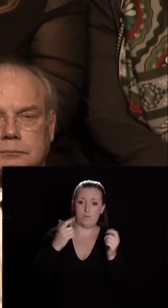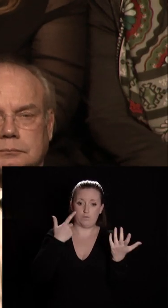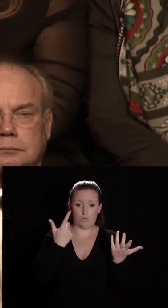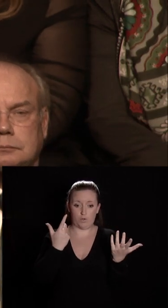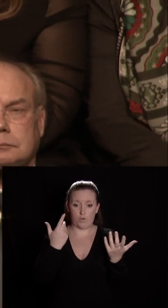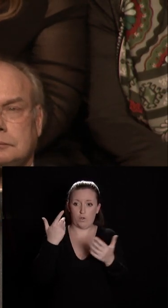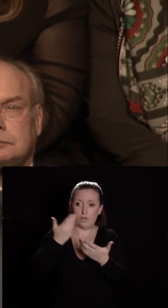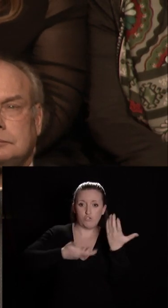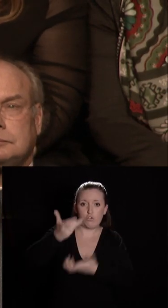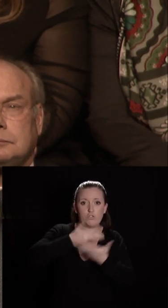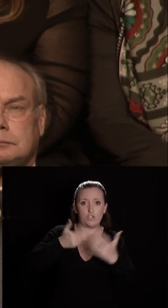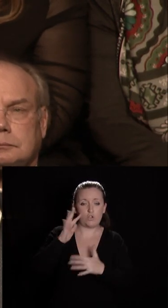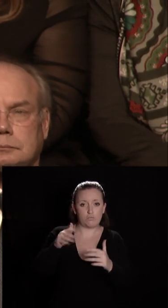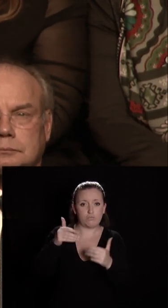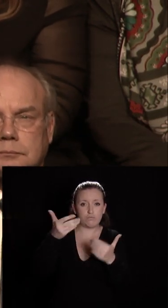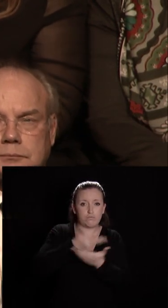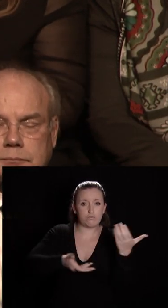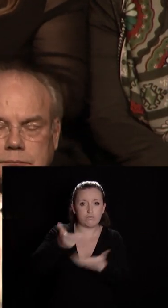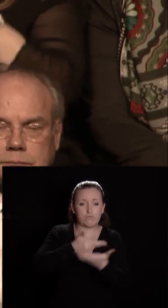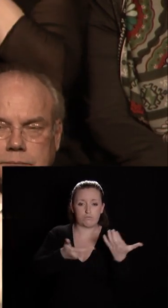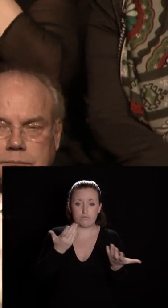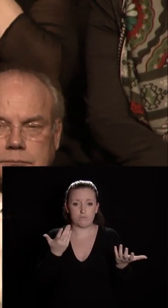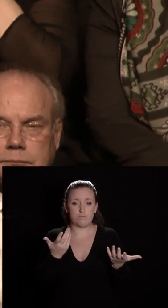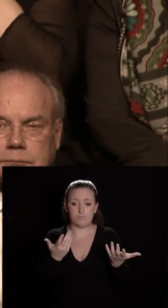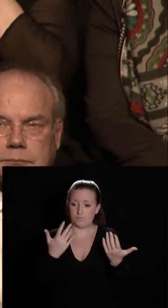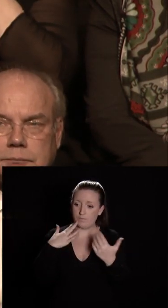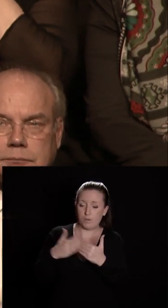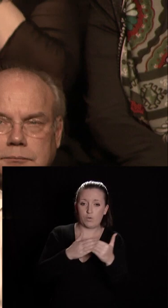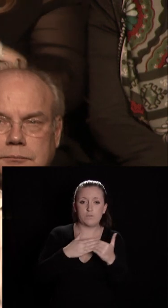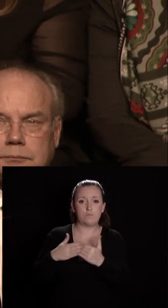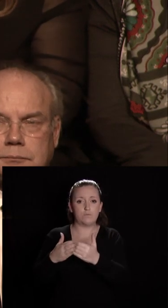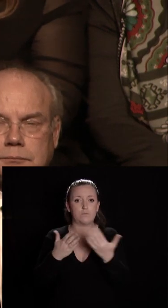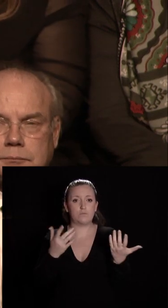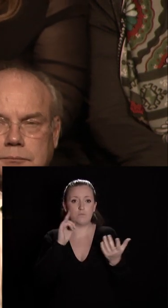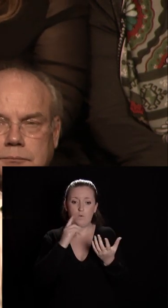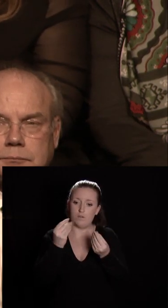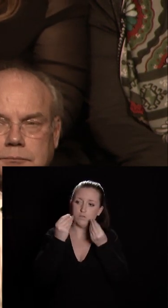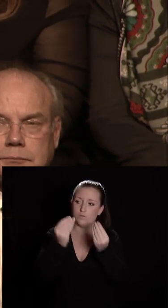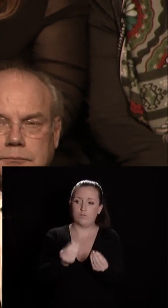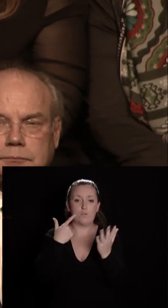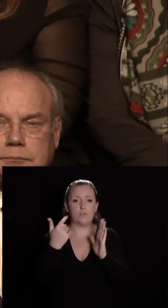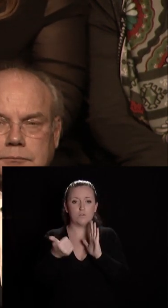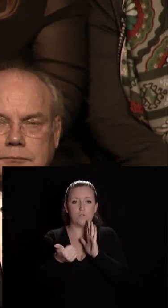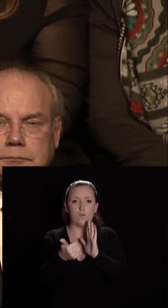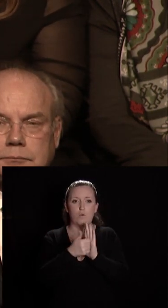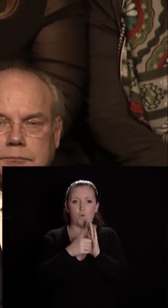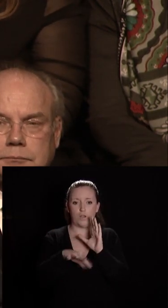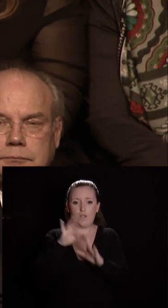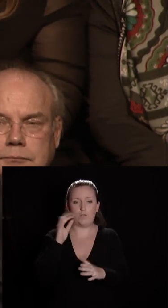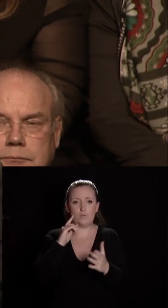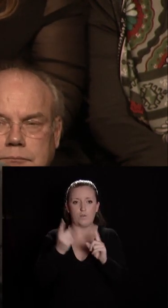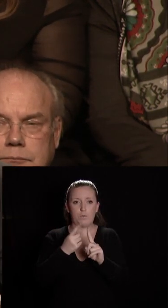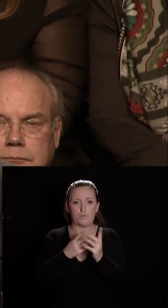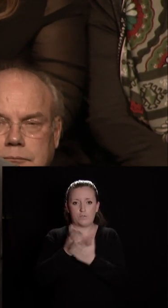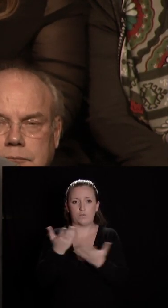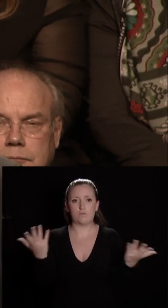ce dialogue indispensable à cette proximité qui donne à notre rôle d'élu tout son sens mes chers